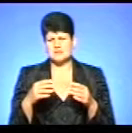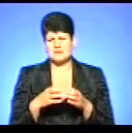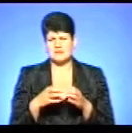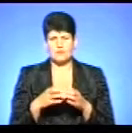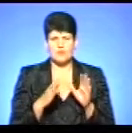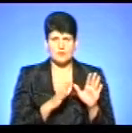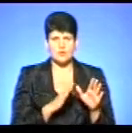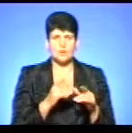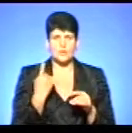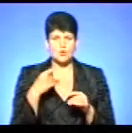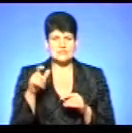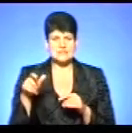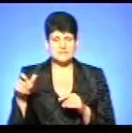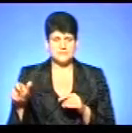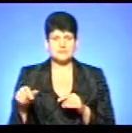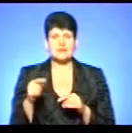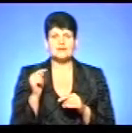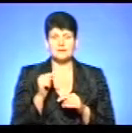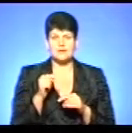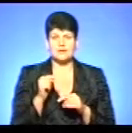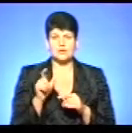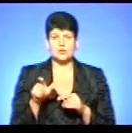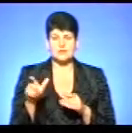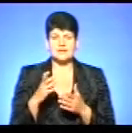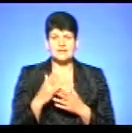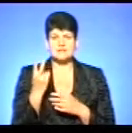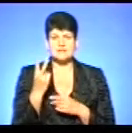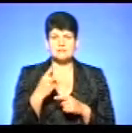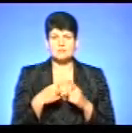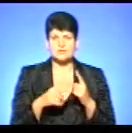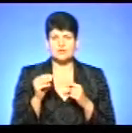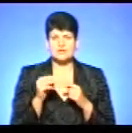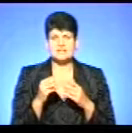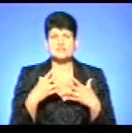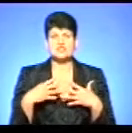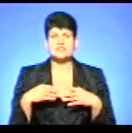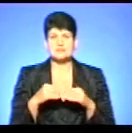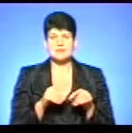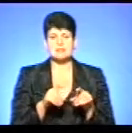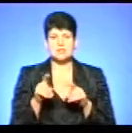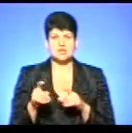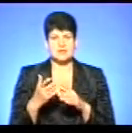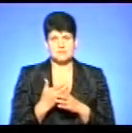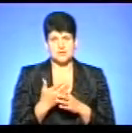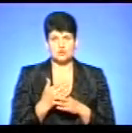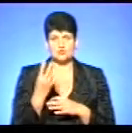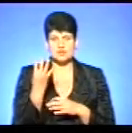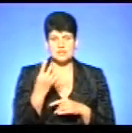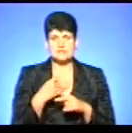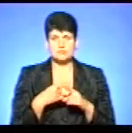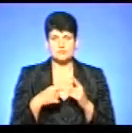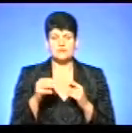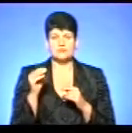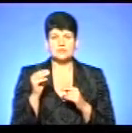осіб. І таких є дві з половиною тисячі сімей, які перейшли на пільгу. Чотири тисячі